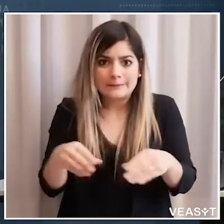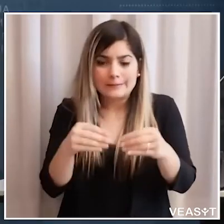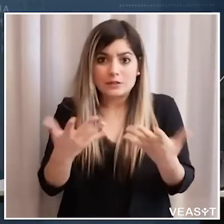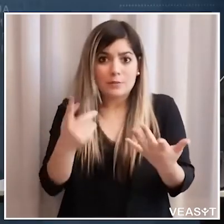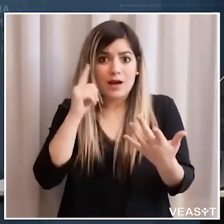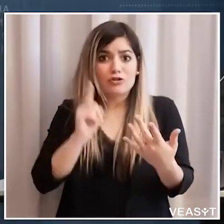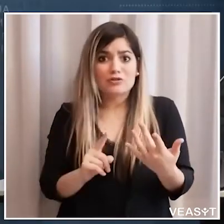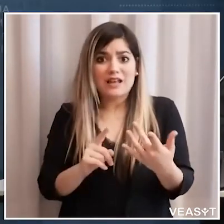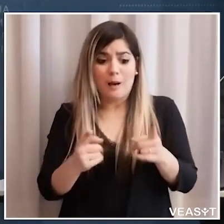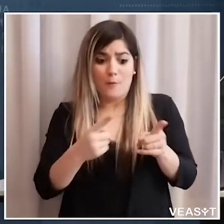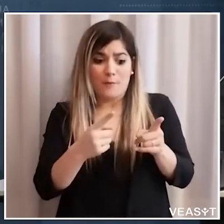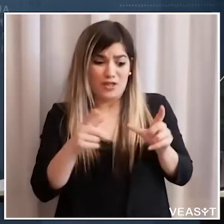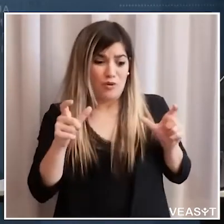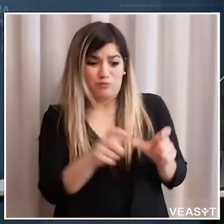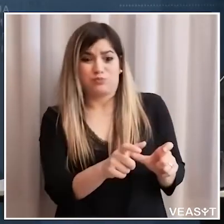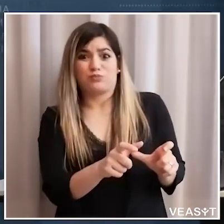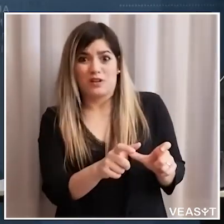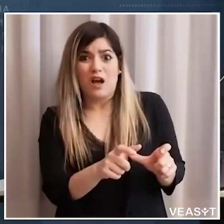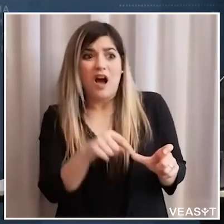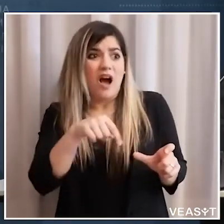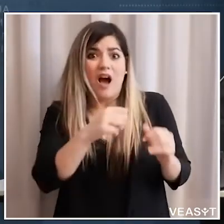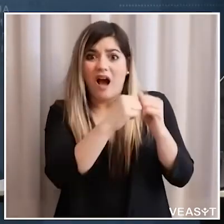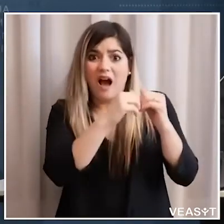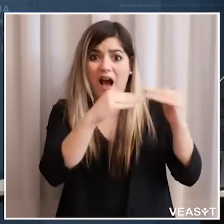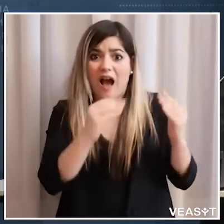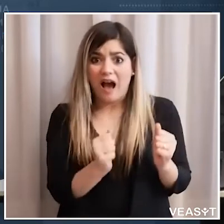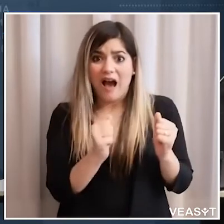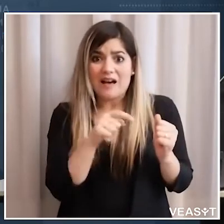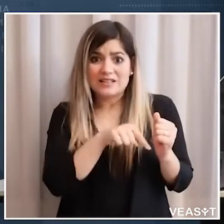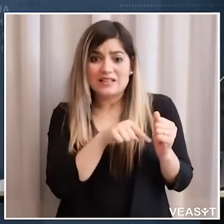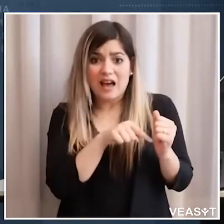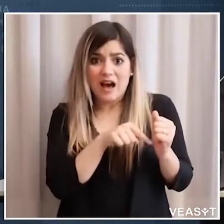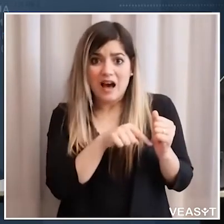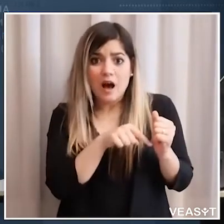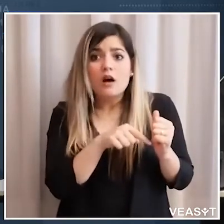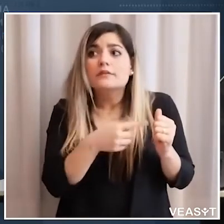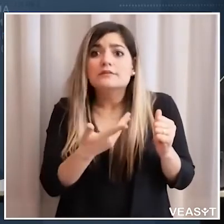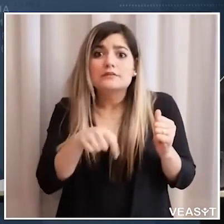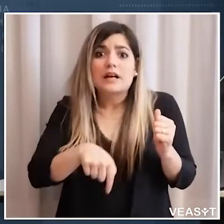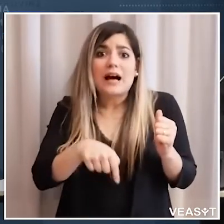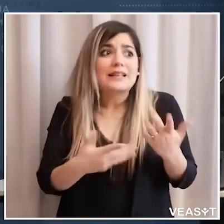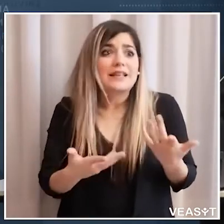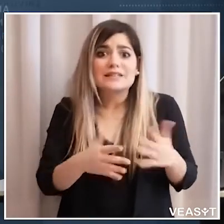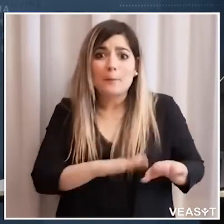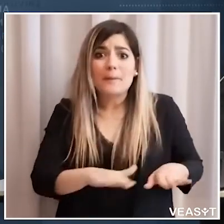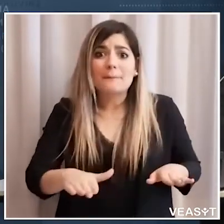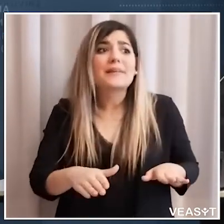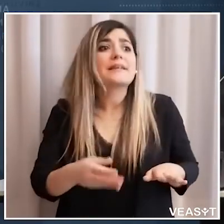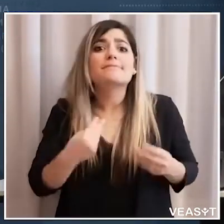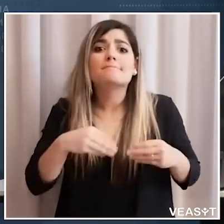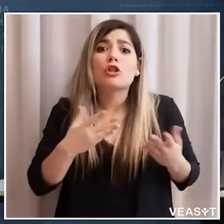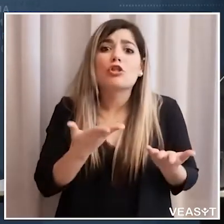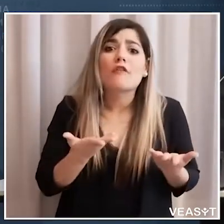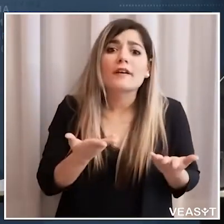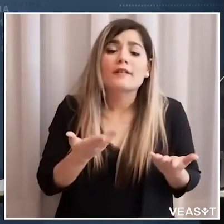momento perché la fase del lockdown li ha obbligati a casa non sanno dove mettere chiaramente i